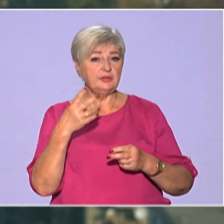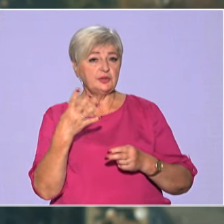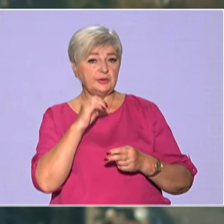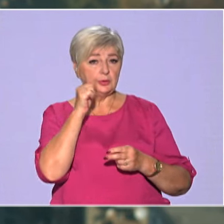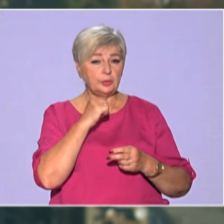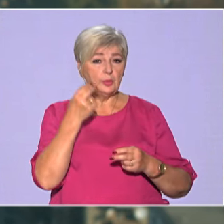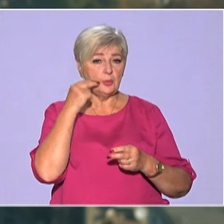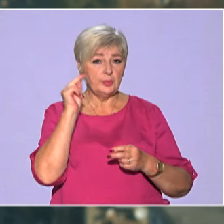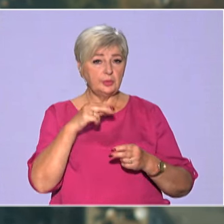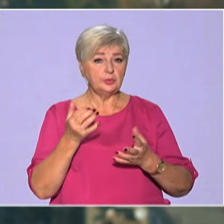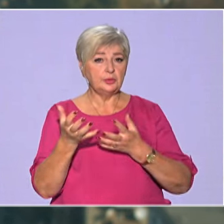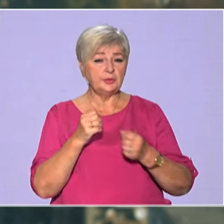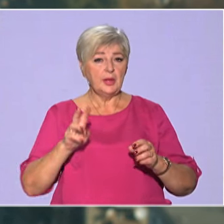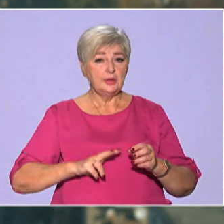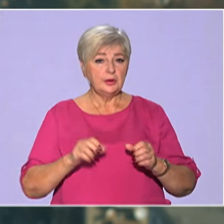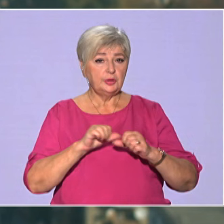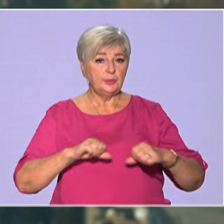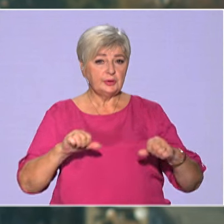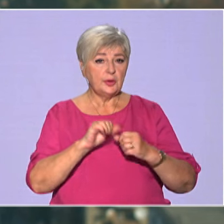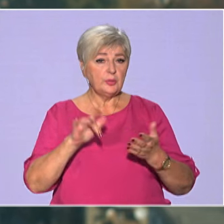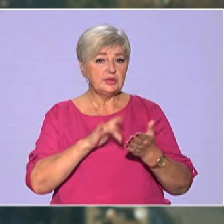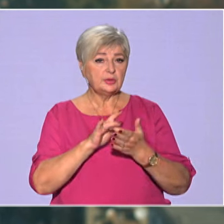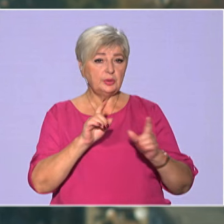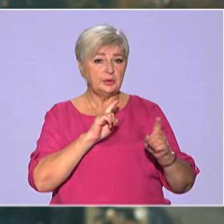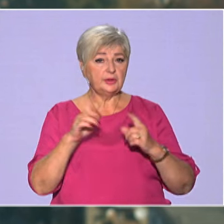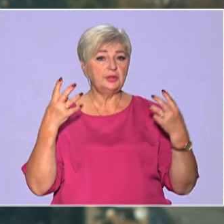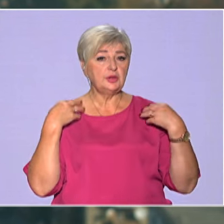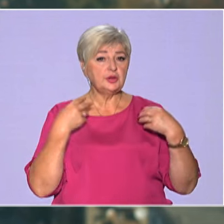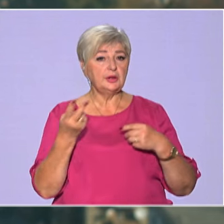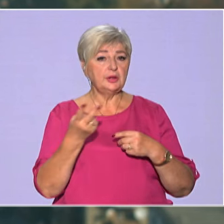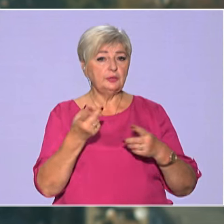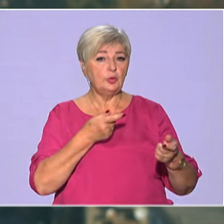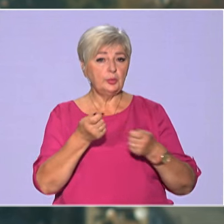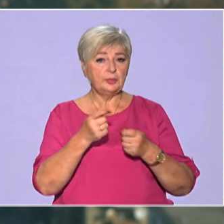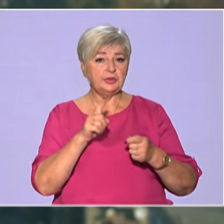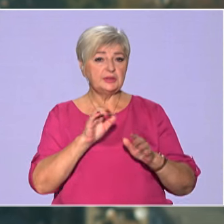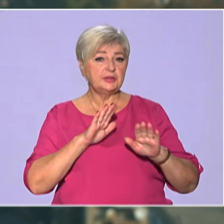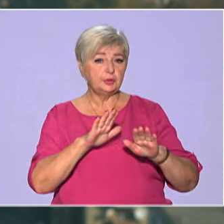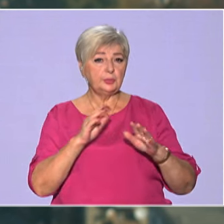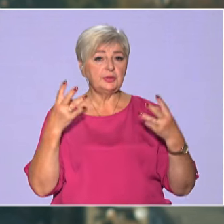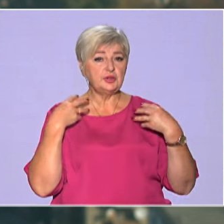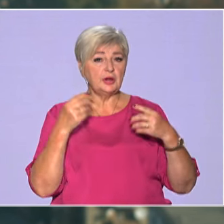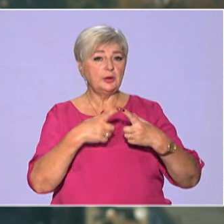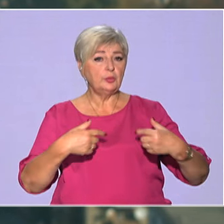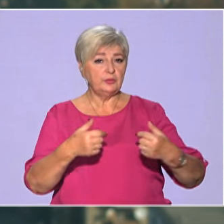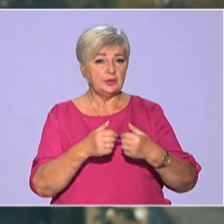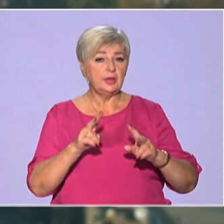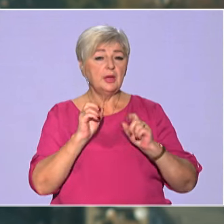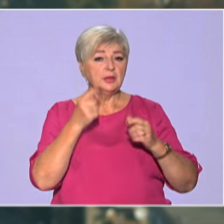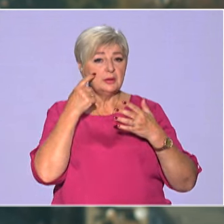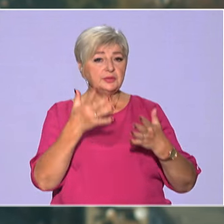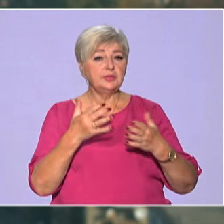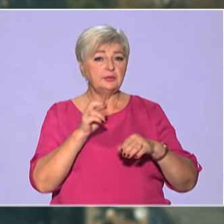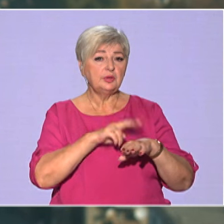року підозру отримали директор департаменту міської ради, начальники двох управлінь та заступник начальника відділу. Як